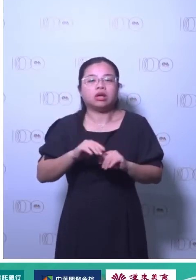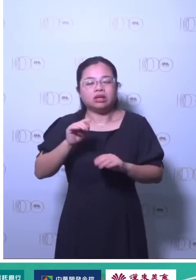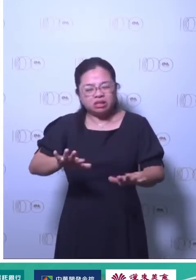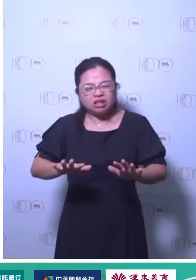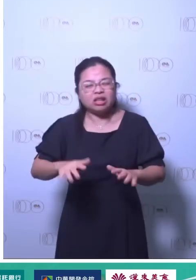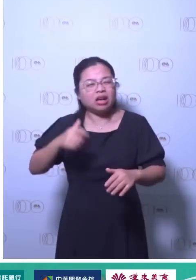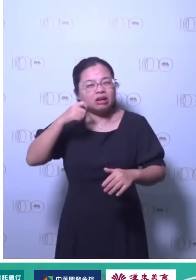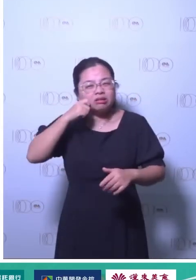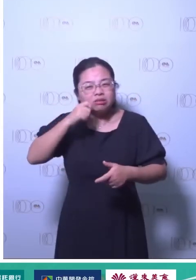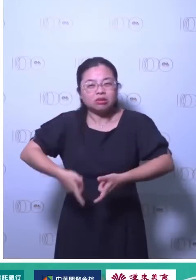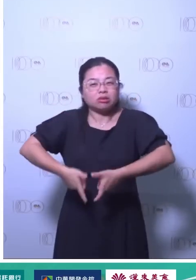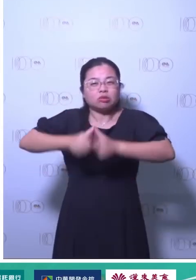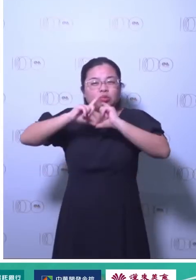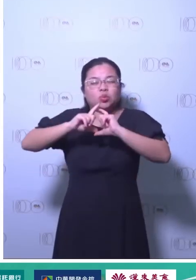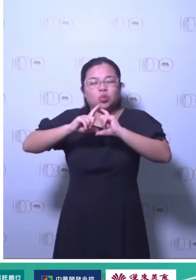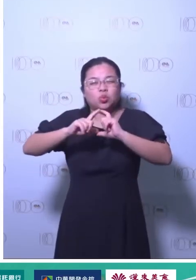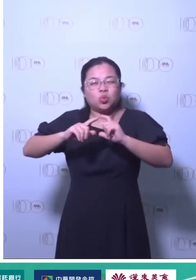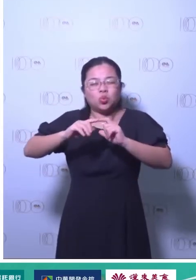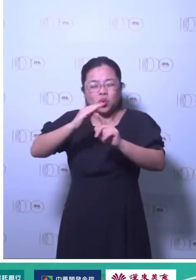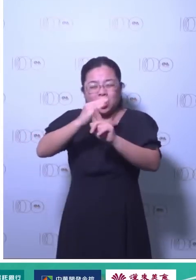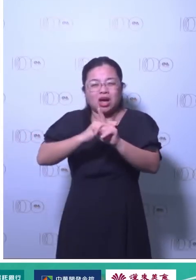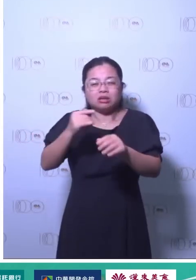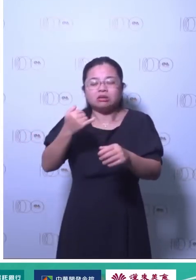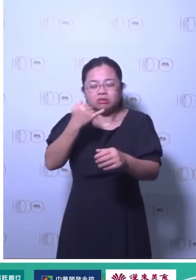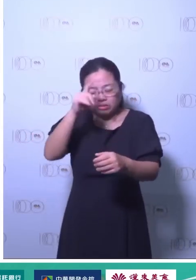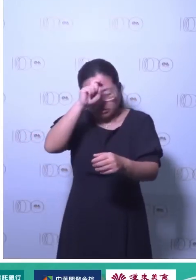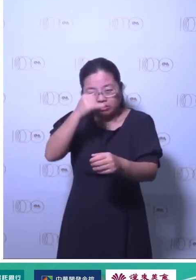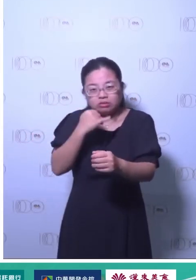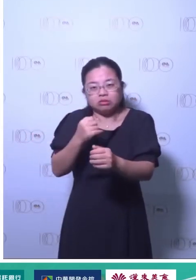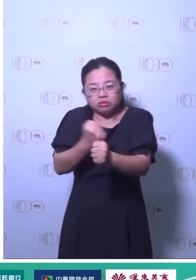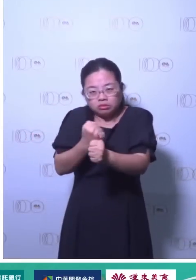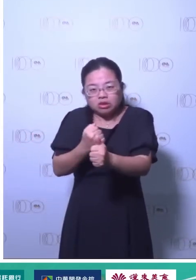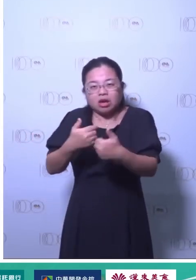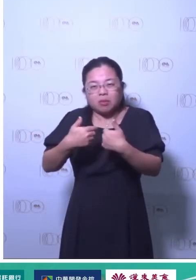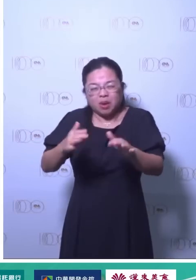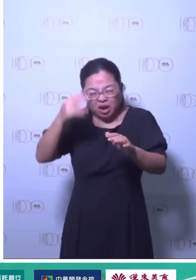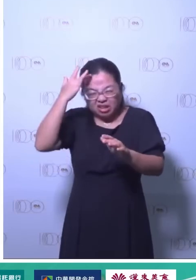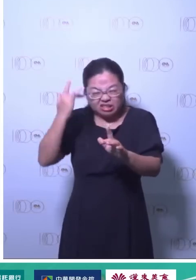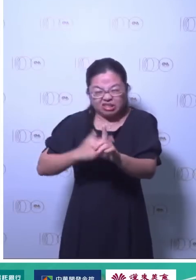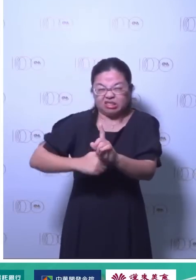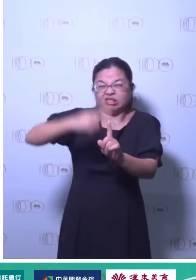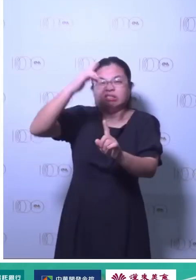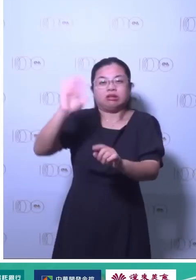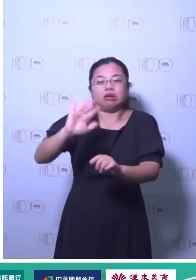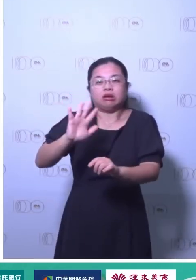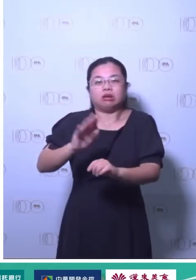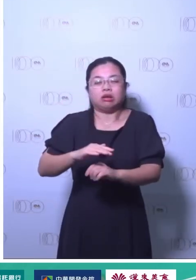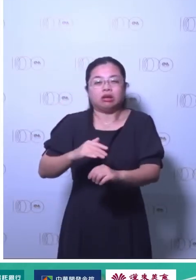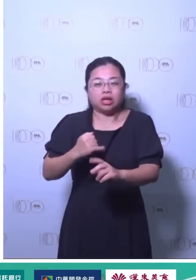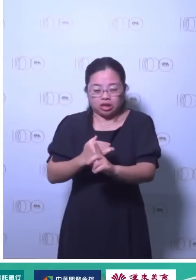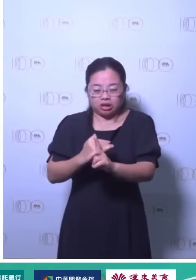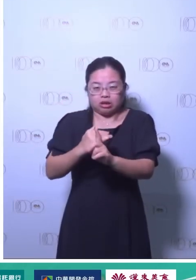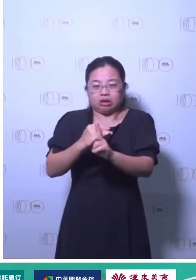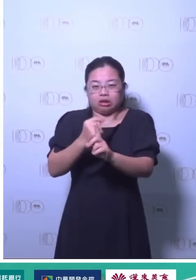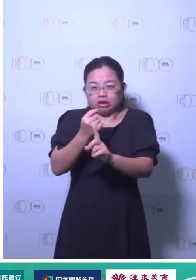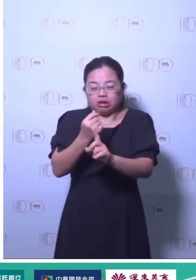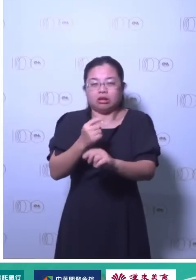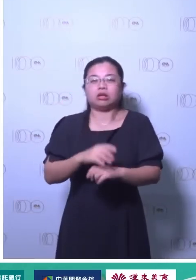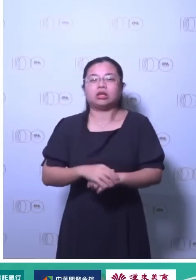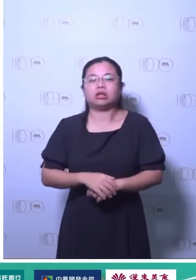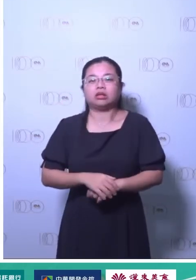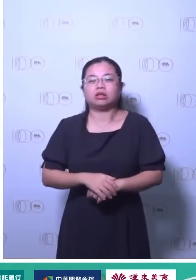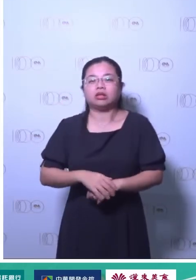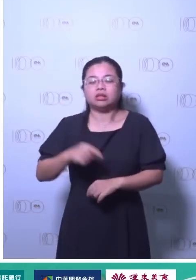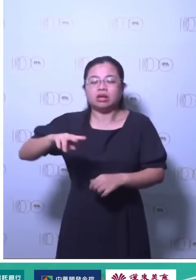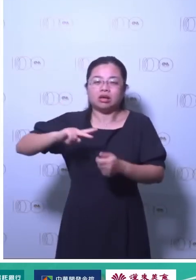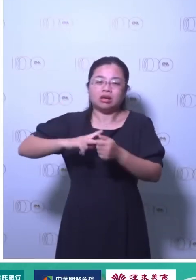我们的共识是希望留给我们的小朋友温度上升不要超过2度C的一个地球因为现在已经在变热